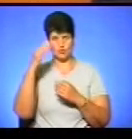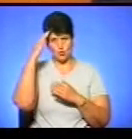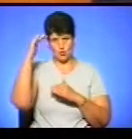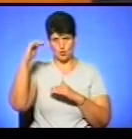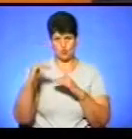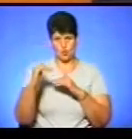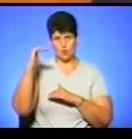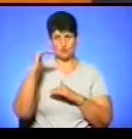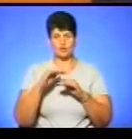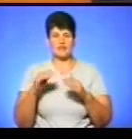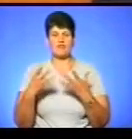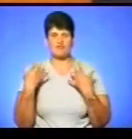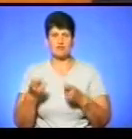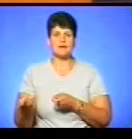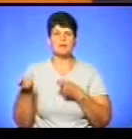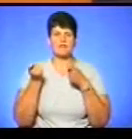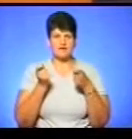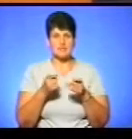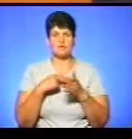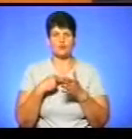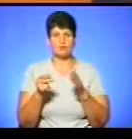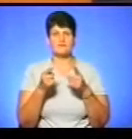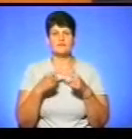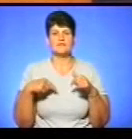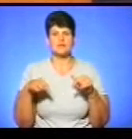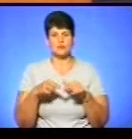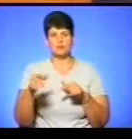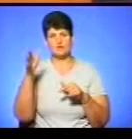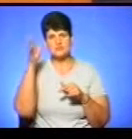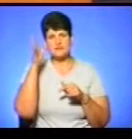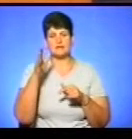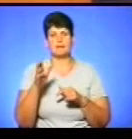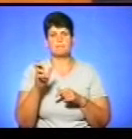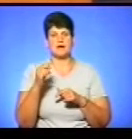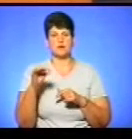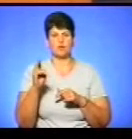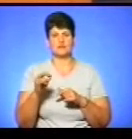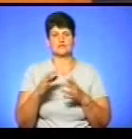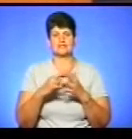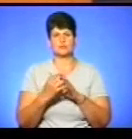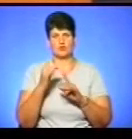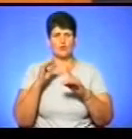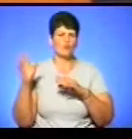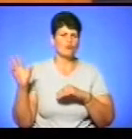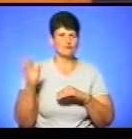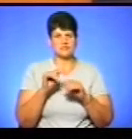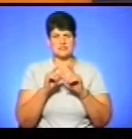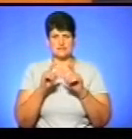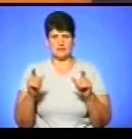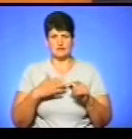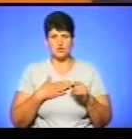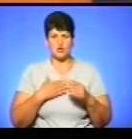вже є завезені, закуплені відділом освіти Байковецької сільської ради. У всіх закладах нашої